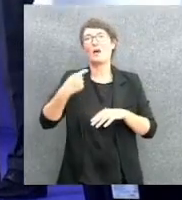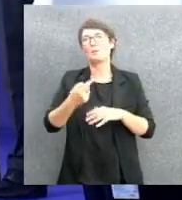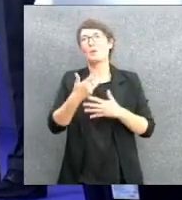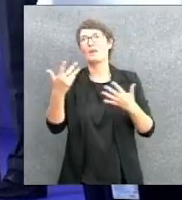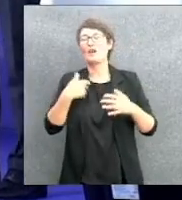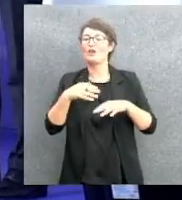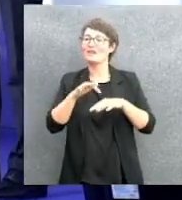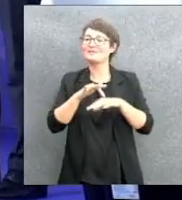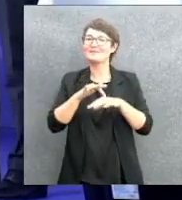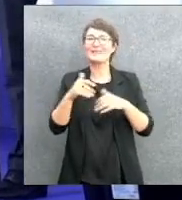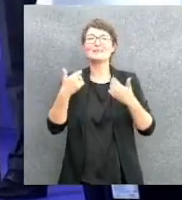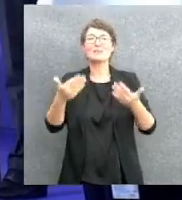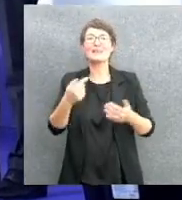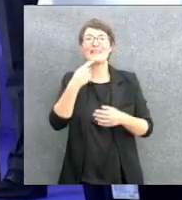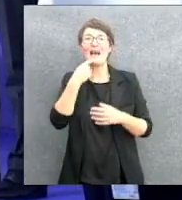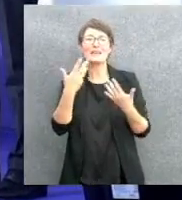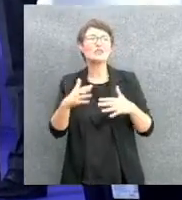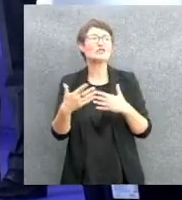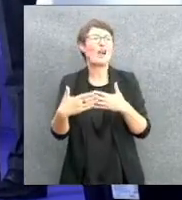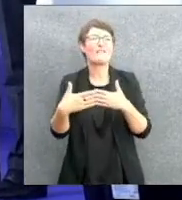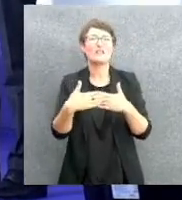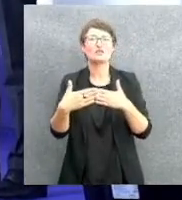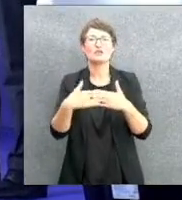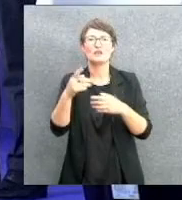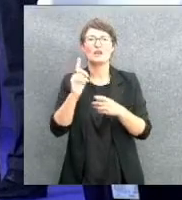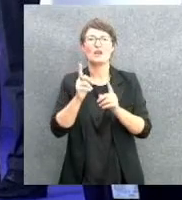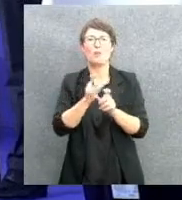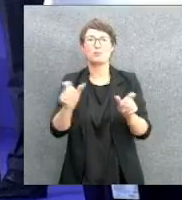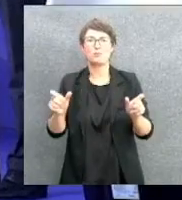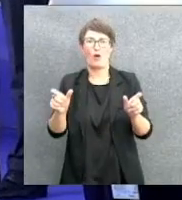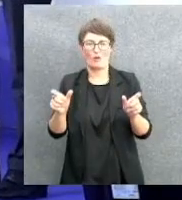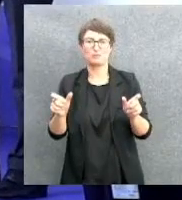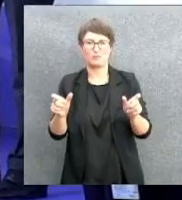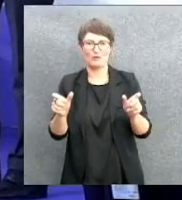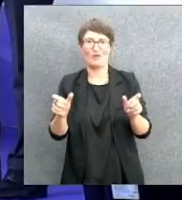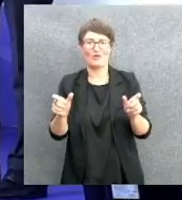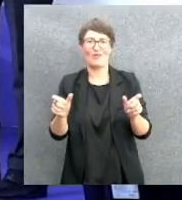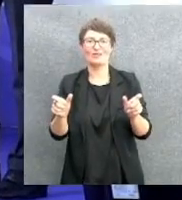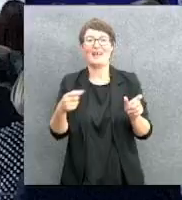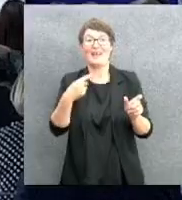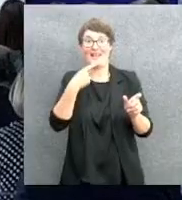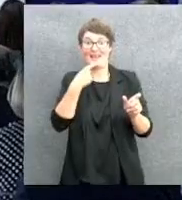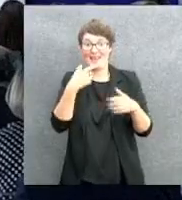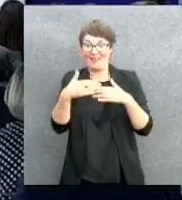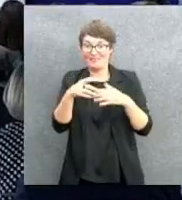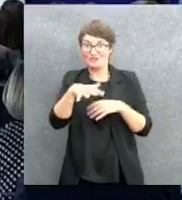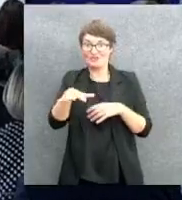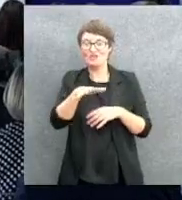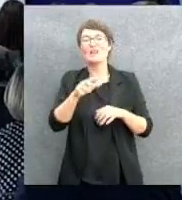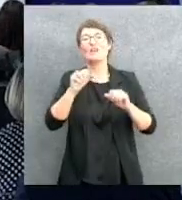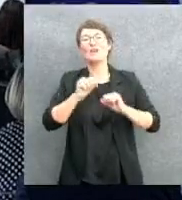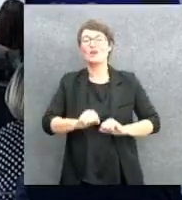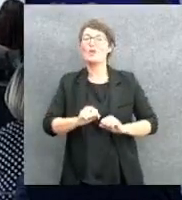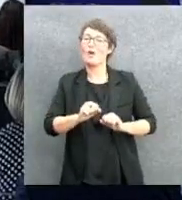contatto con il popolo e che sperimenta la sua popolarità, ha potuto portare un contributo notevole. stata una